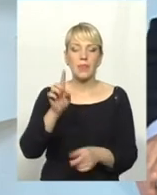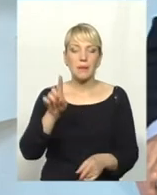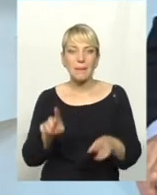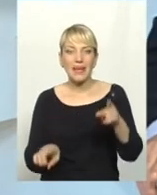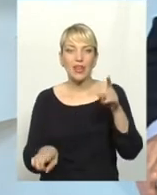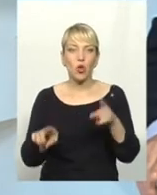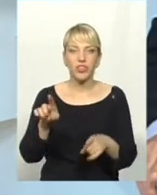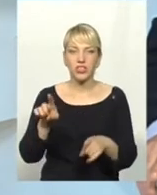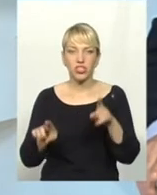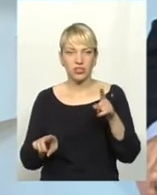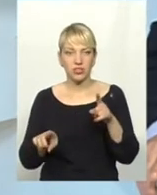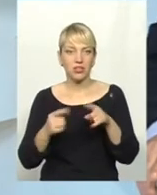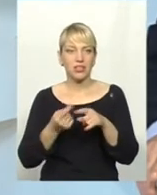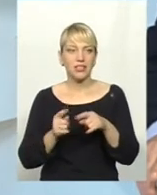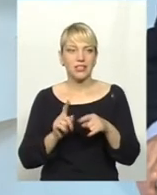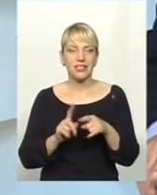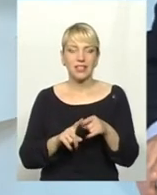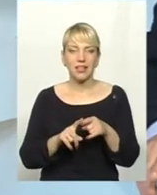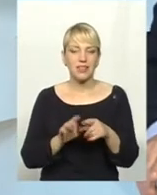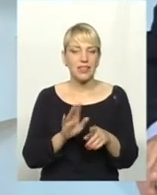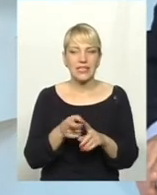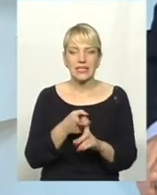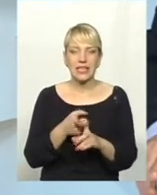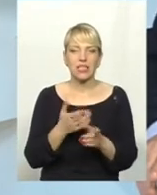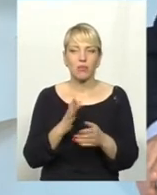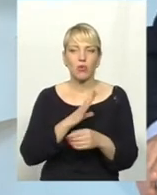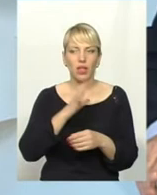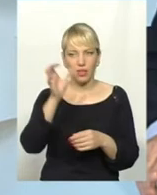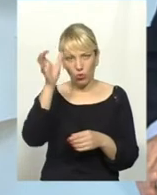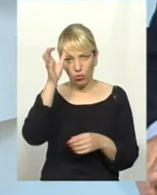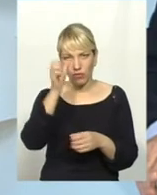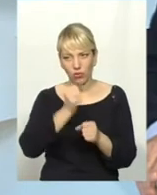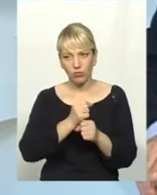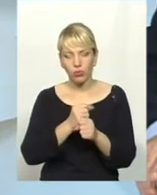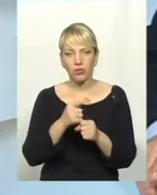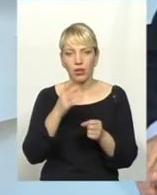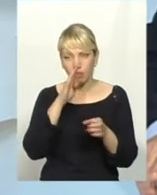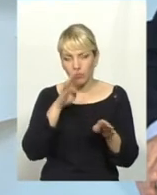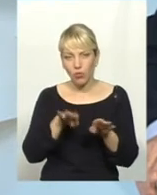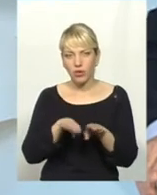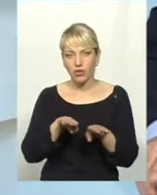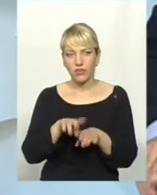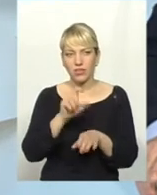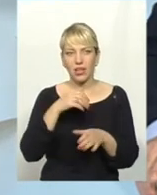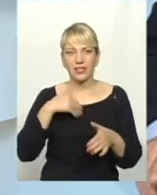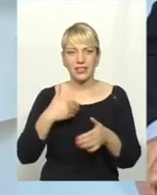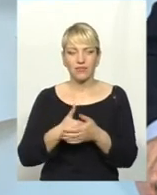Вважається, що ні від кого незалежно, навіть була наукова робота, порівнювали з активністю сонця,